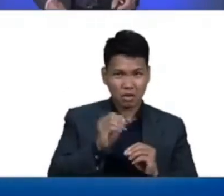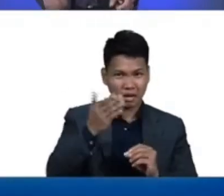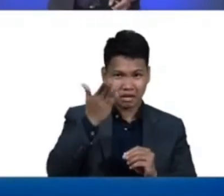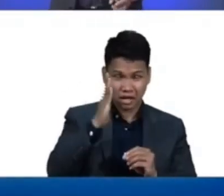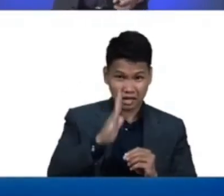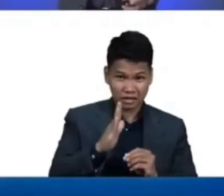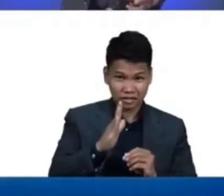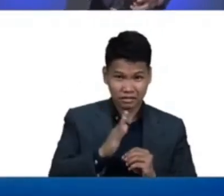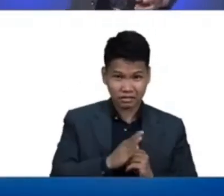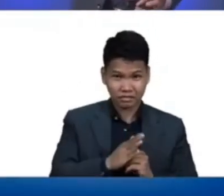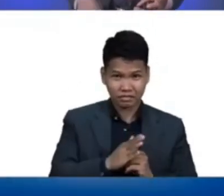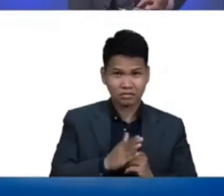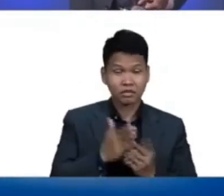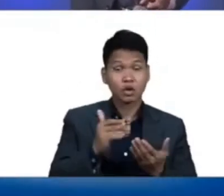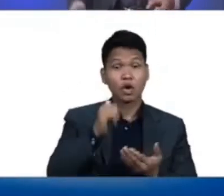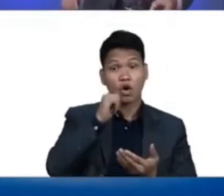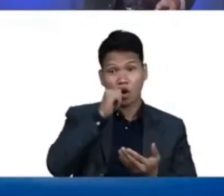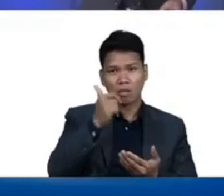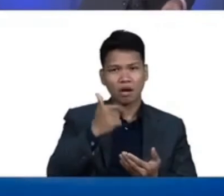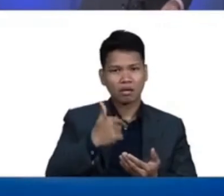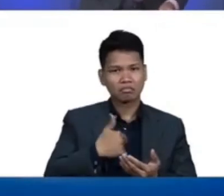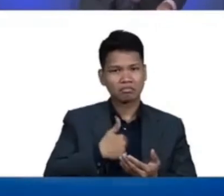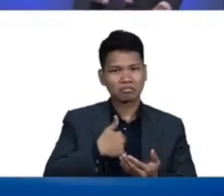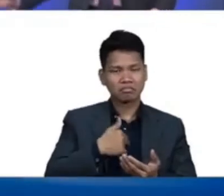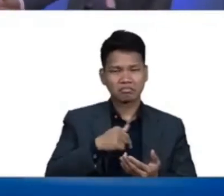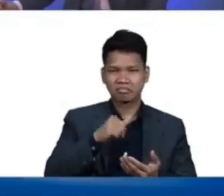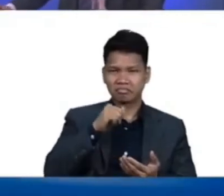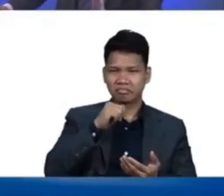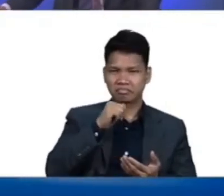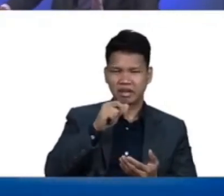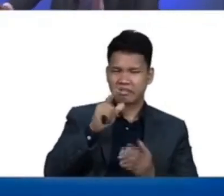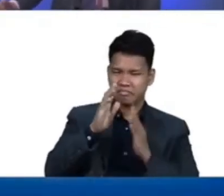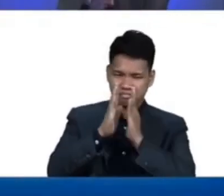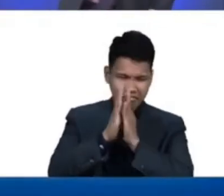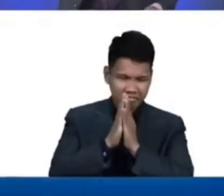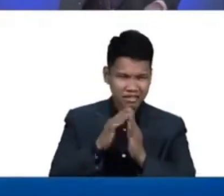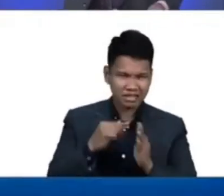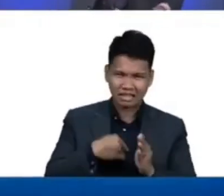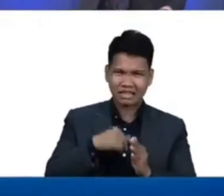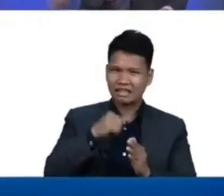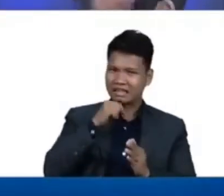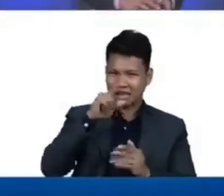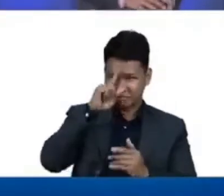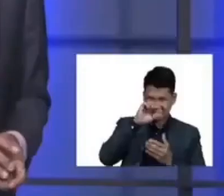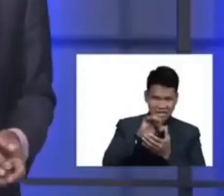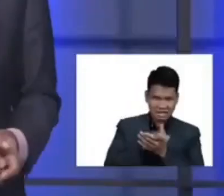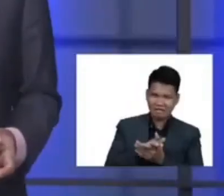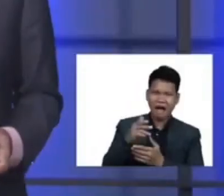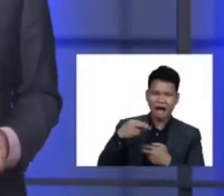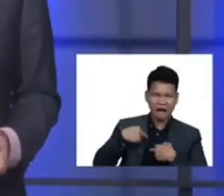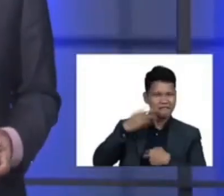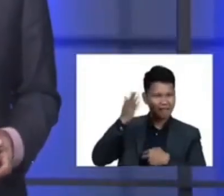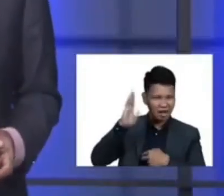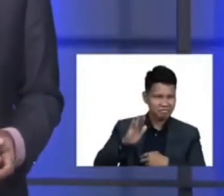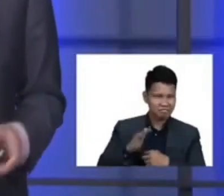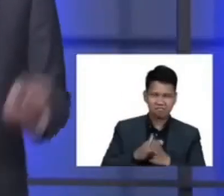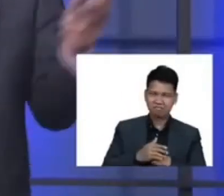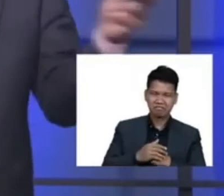decided as sabi niya bukas paggising ko hindi na ako mananalangin hindi na ako maniniwala na merong Diyos